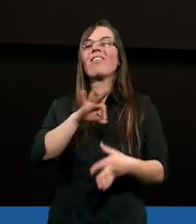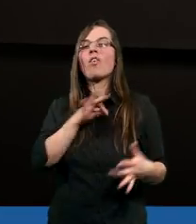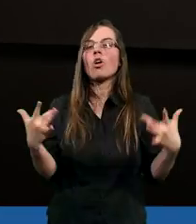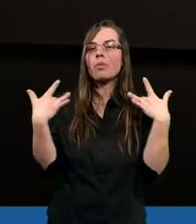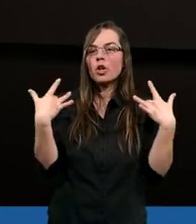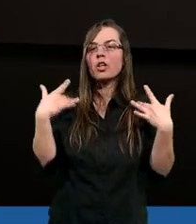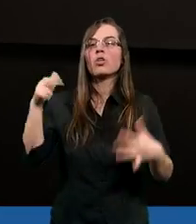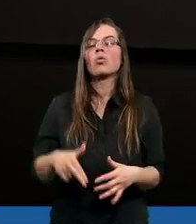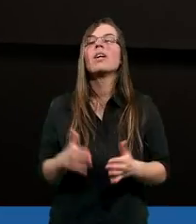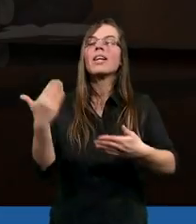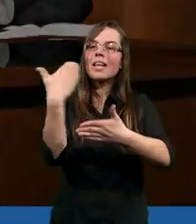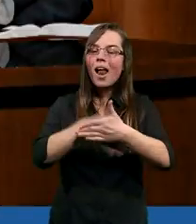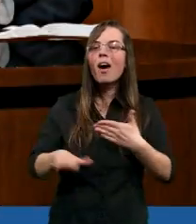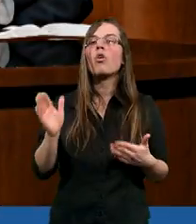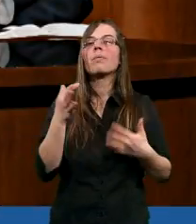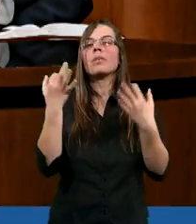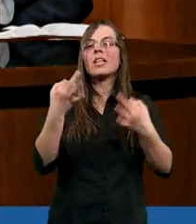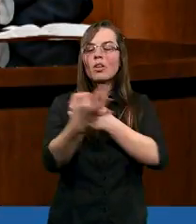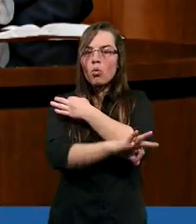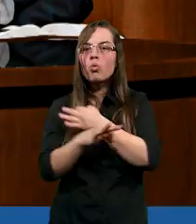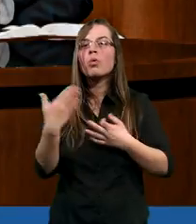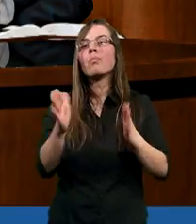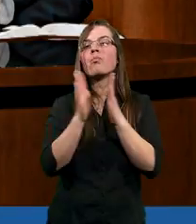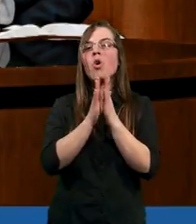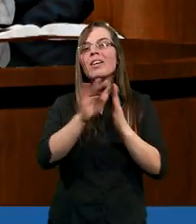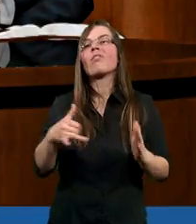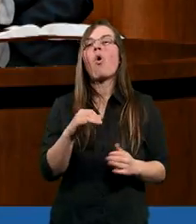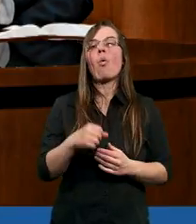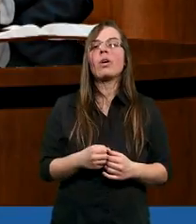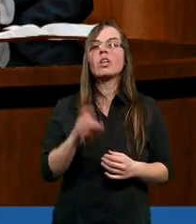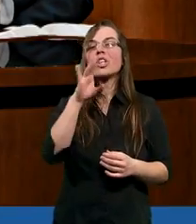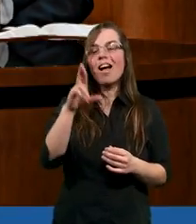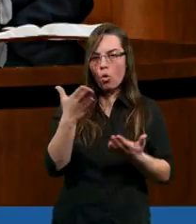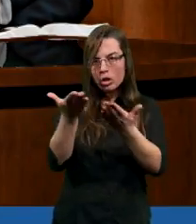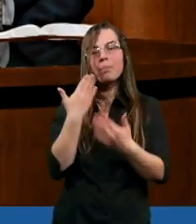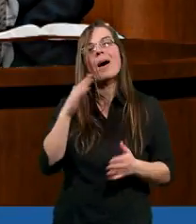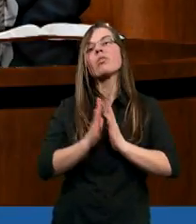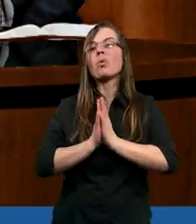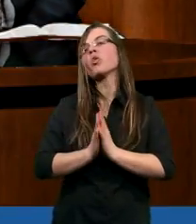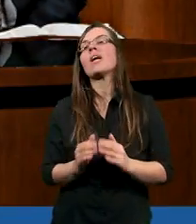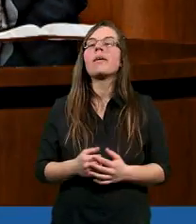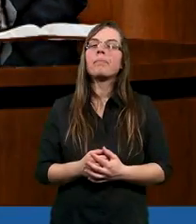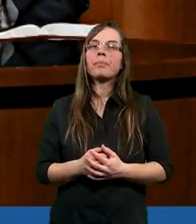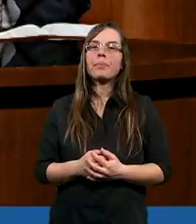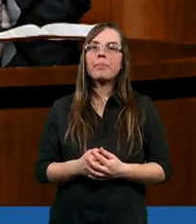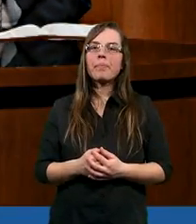swoim życiu. Zakończymy studium modlitwą. Grzegorz, proszę Cię.